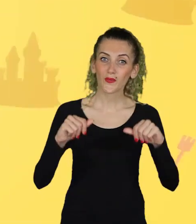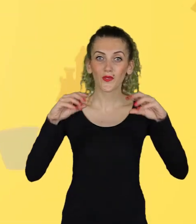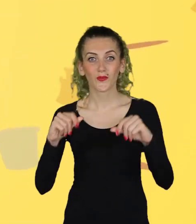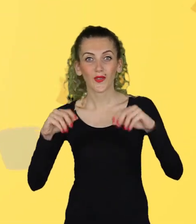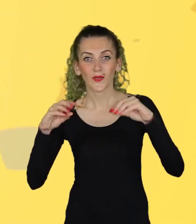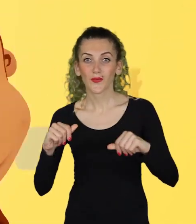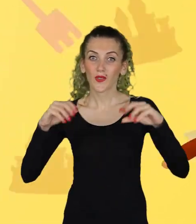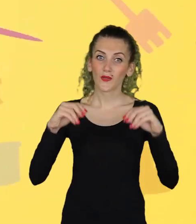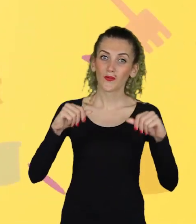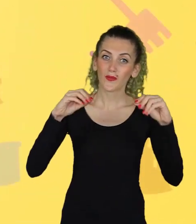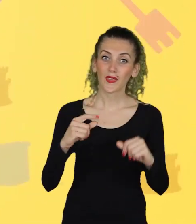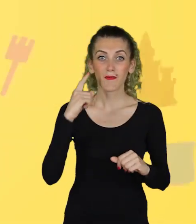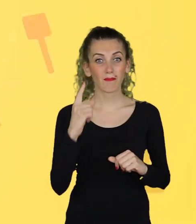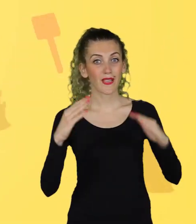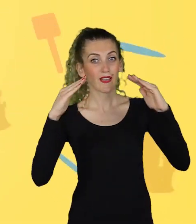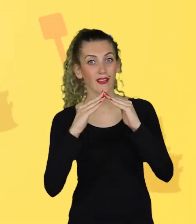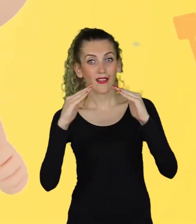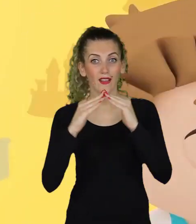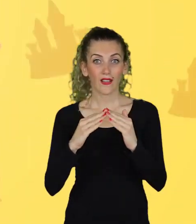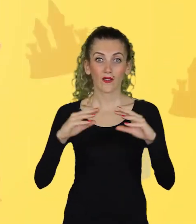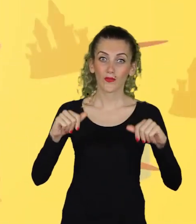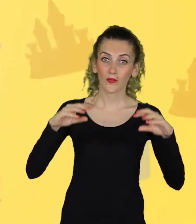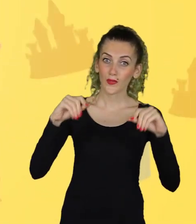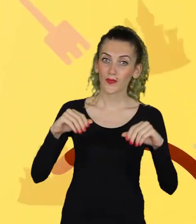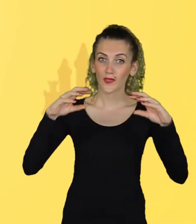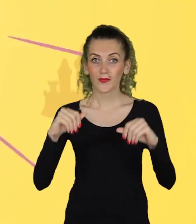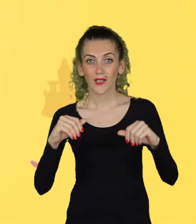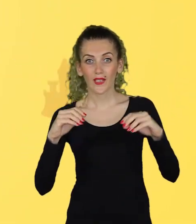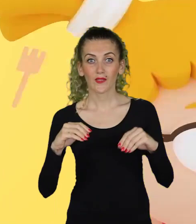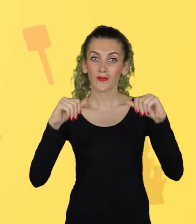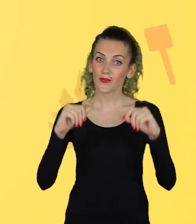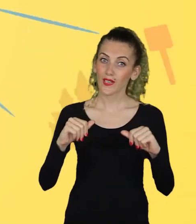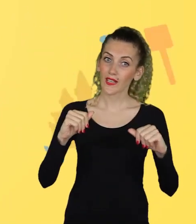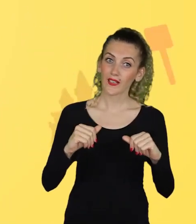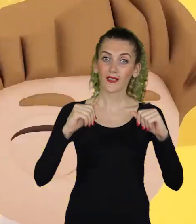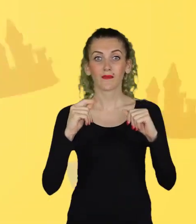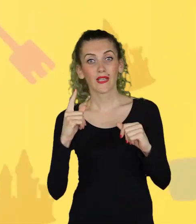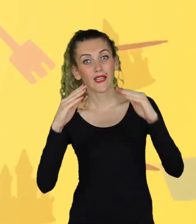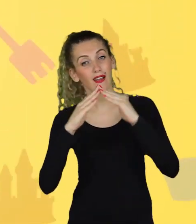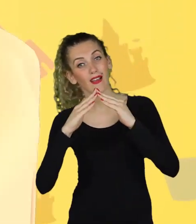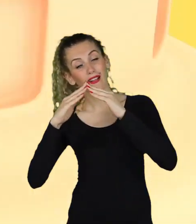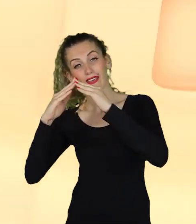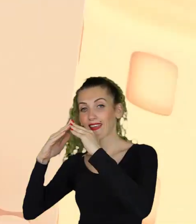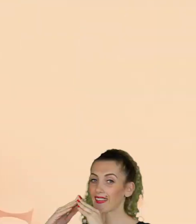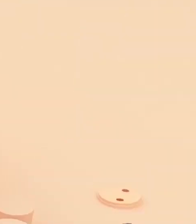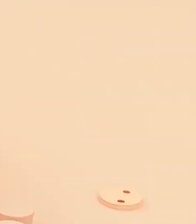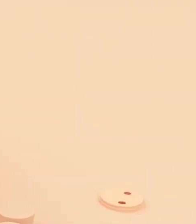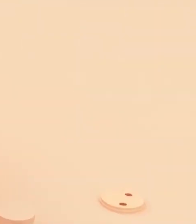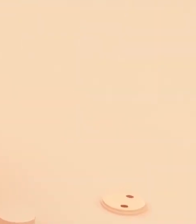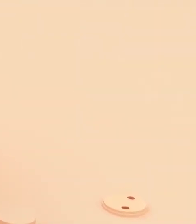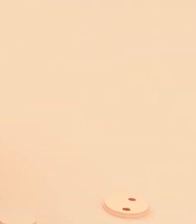Kumdan kumdan kumdan kumdan Kumdan kumdan bir kale Kumdan kumdan kumdan kumdan Kumdan kumdan bir kale